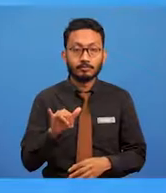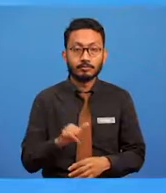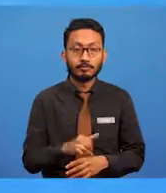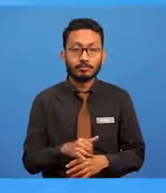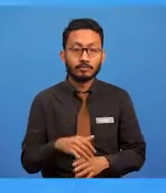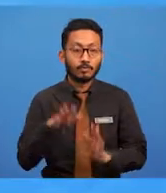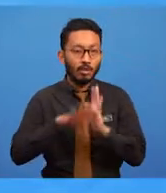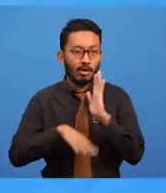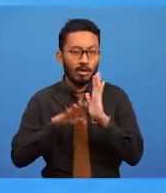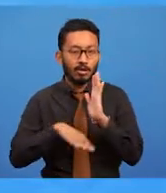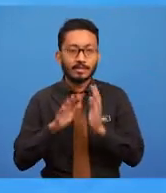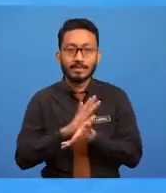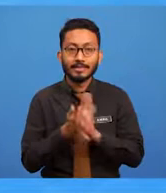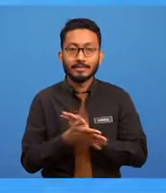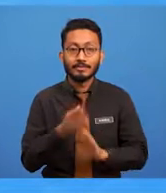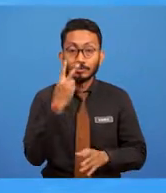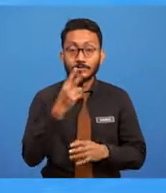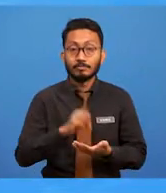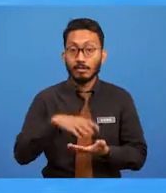dan berkualiti tinggi.